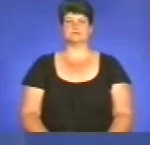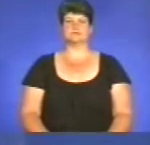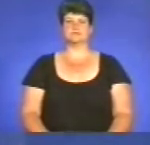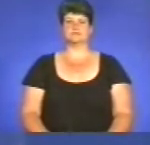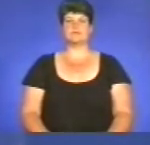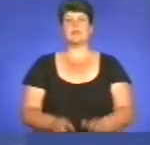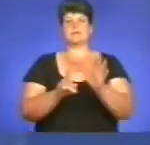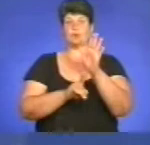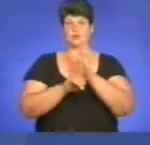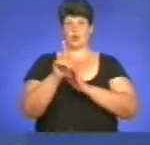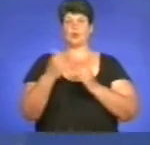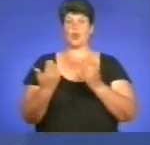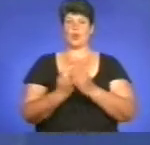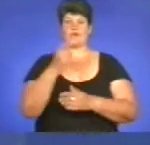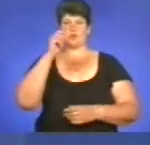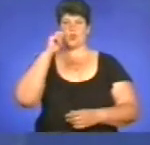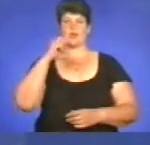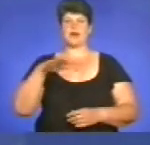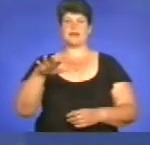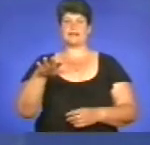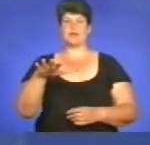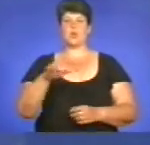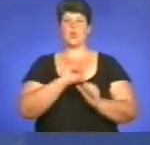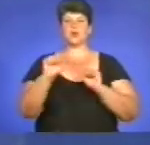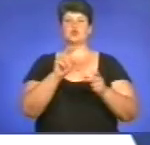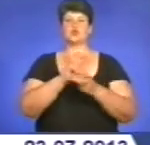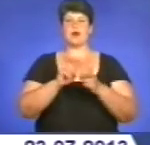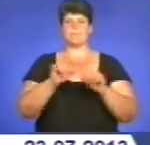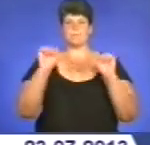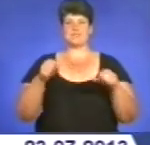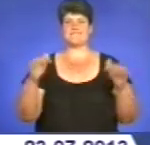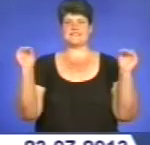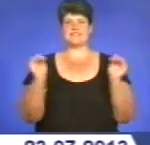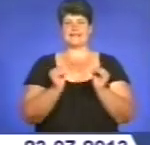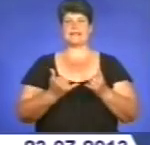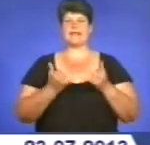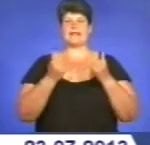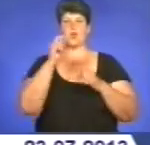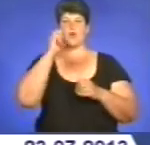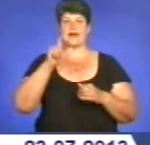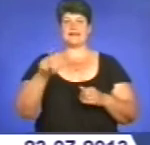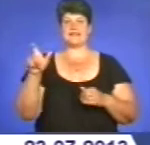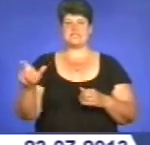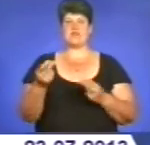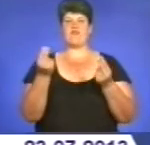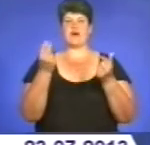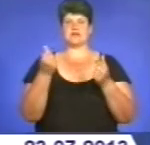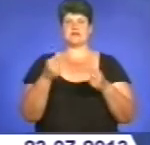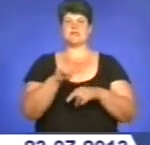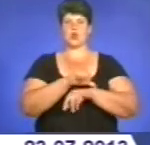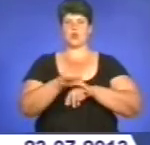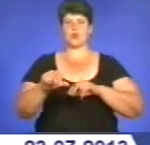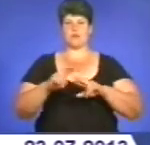Спочатку до новин з України. Уряд шукає можливість знизити для українців вартість закордонних паспортів.